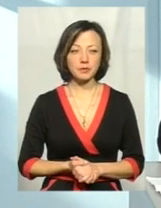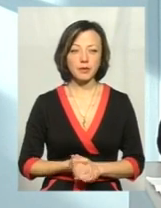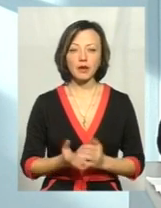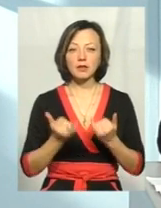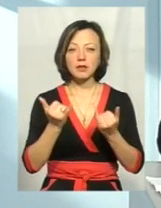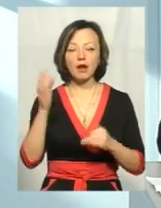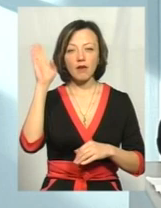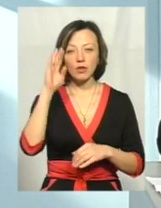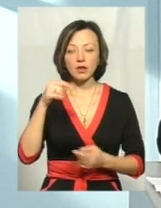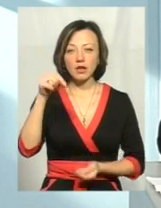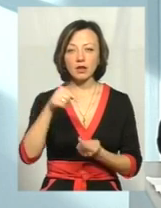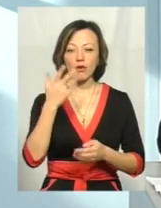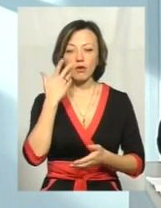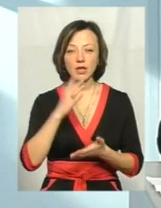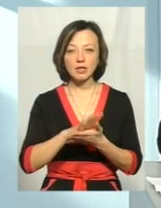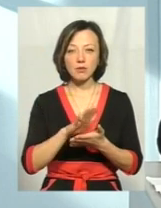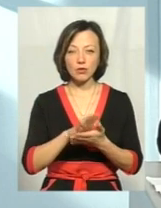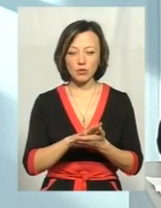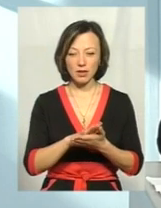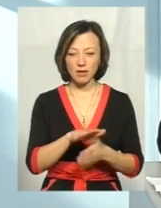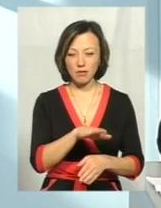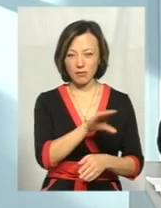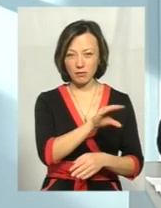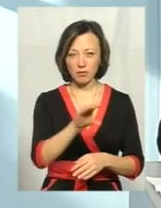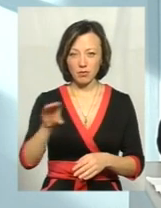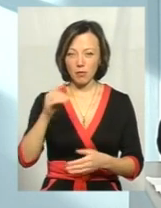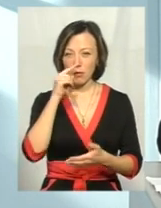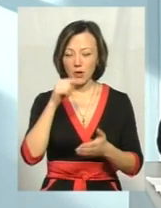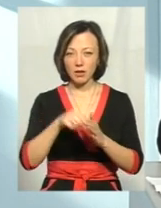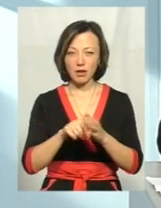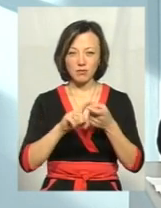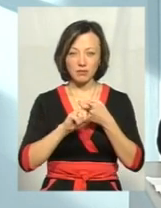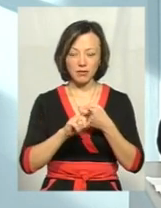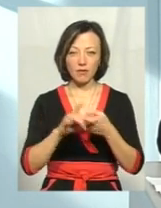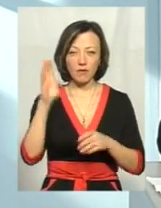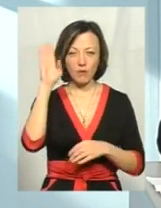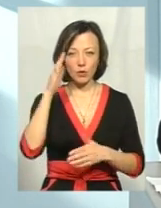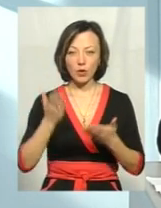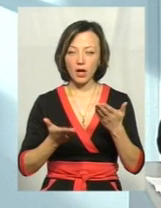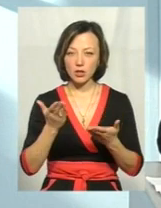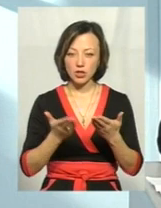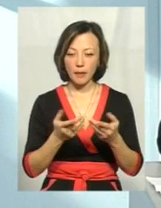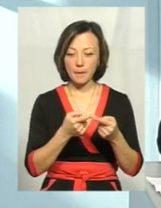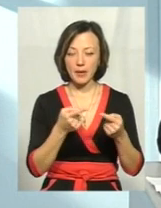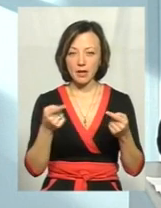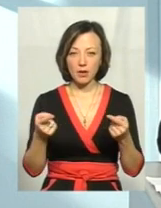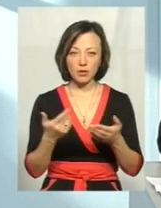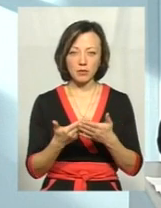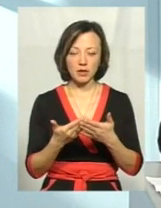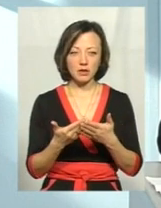характерно, що коли йде забруднення горизонту, коли попадає збудник в воду, Якщо він, в певний період, ну,